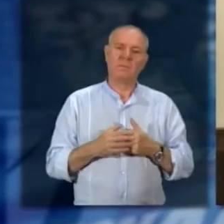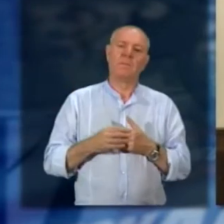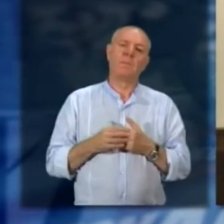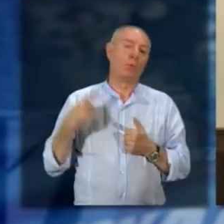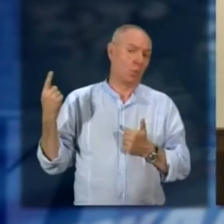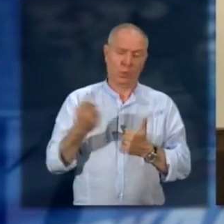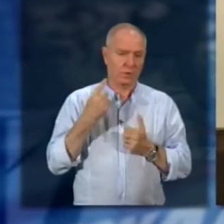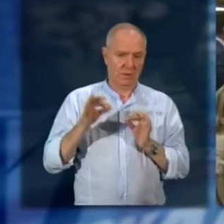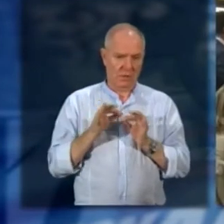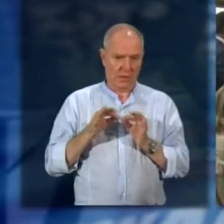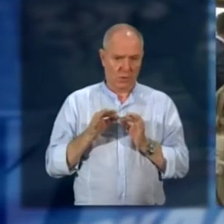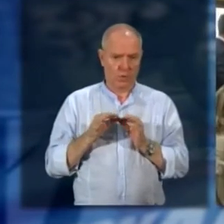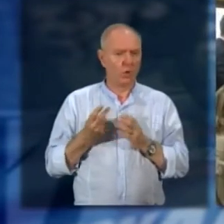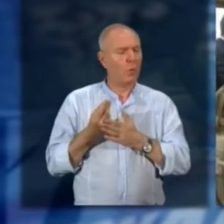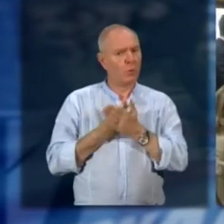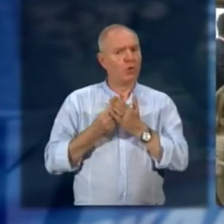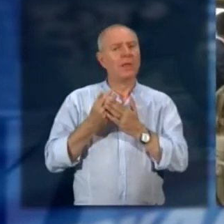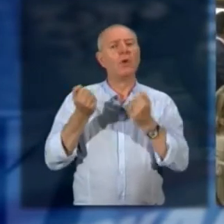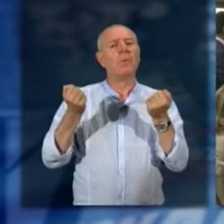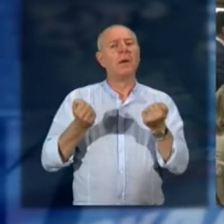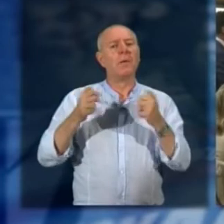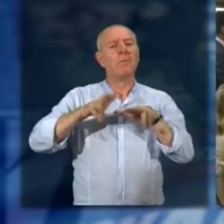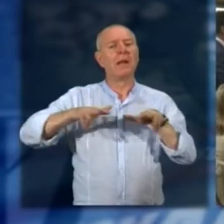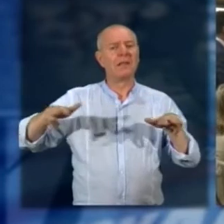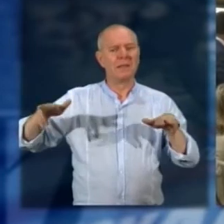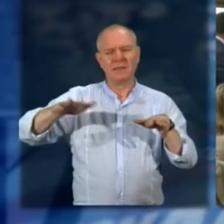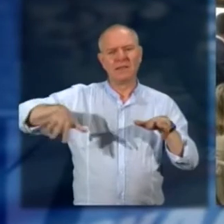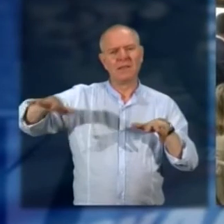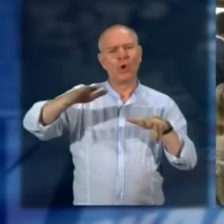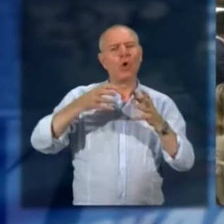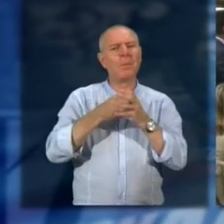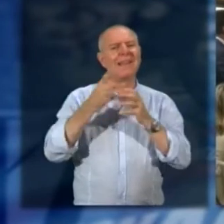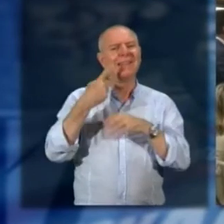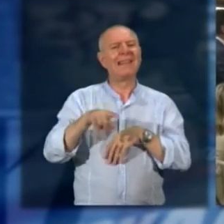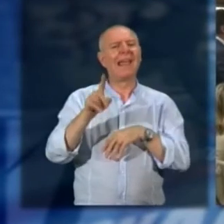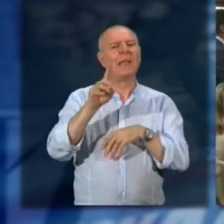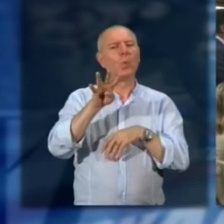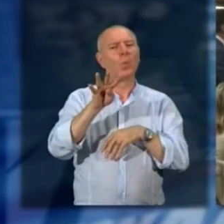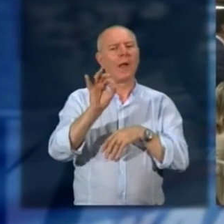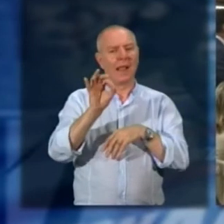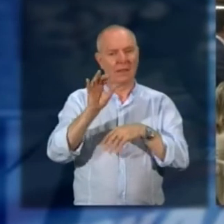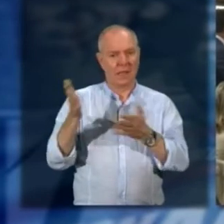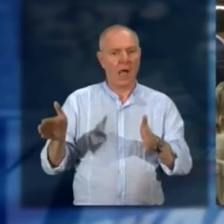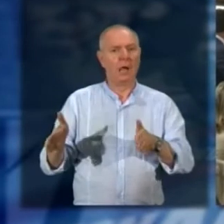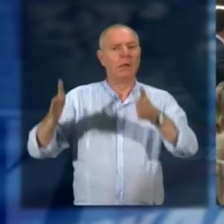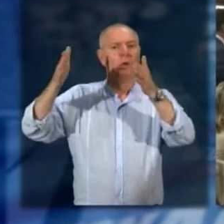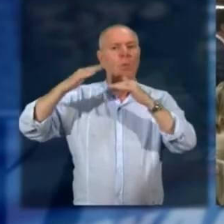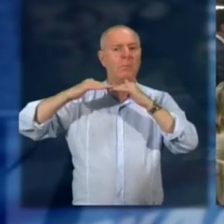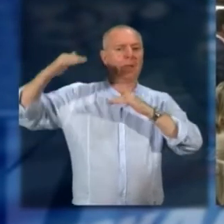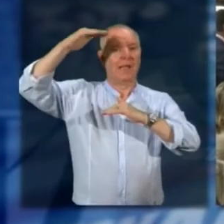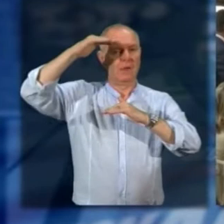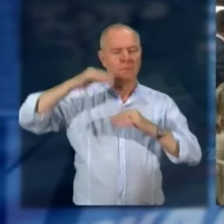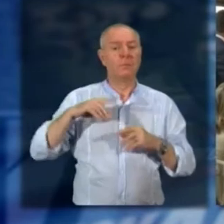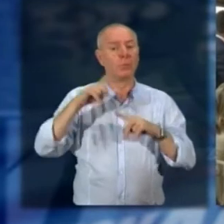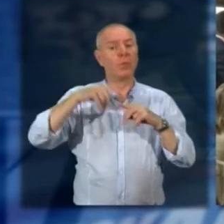unanime dei presenti progetto del parcheggio di Compagnia dei 40 che sarà raddoppiato con un piano superiore saranno date in dotazione agli